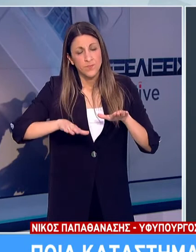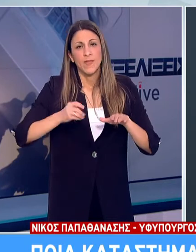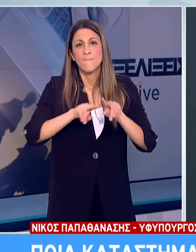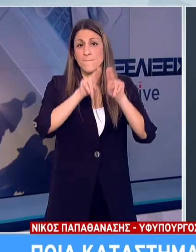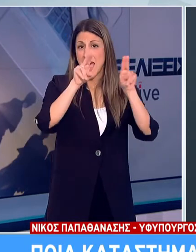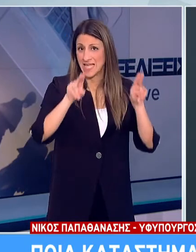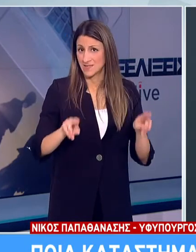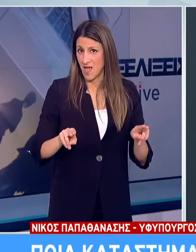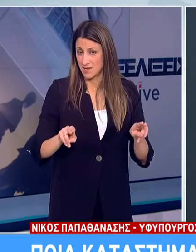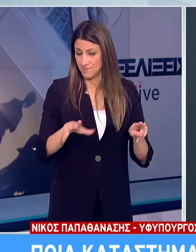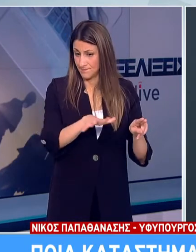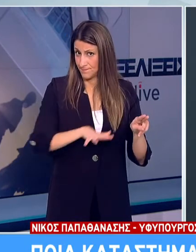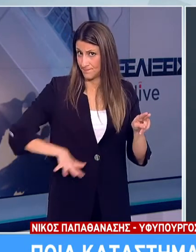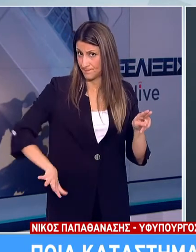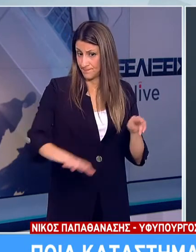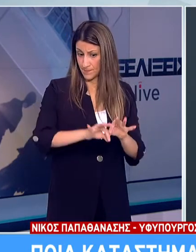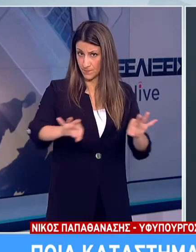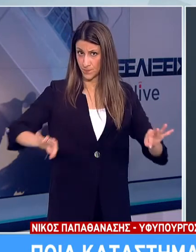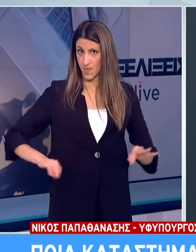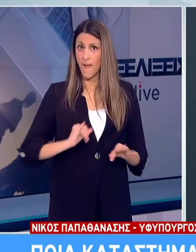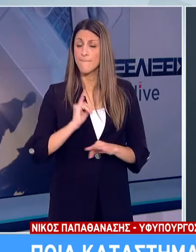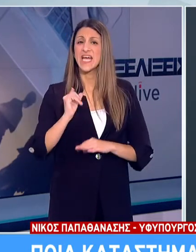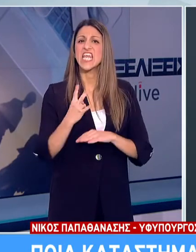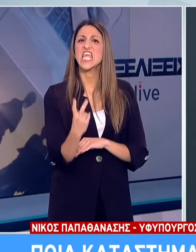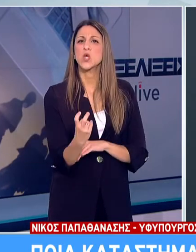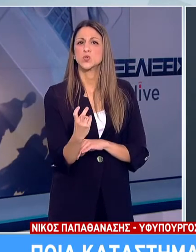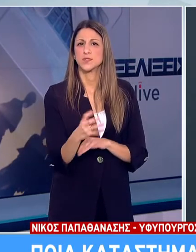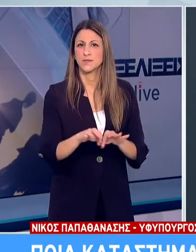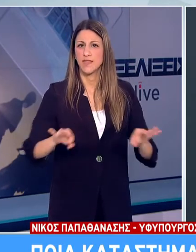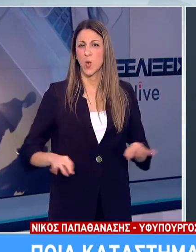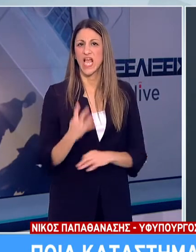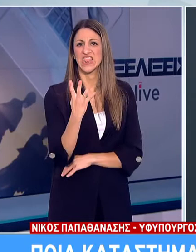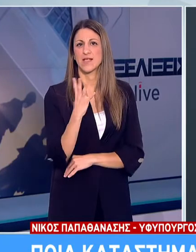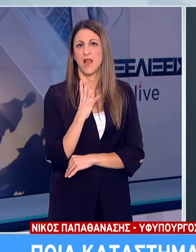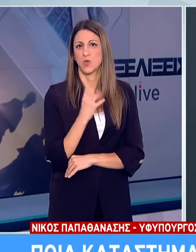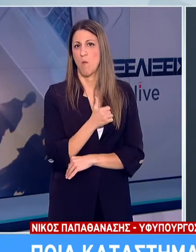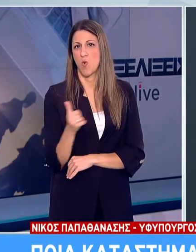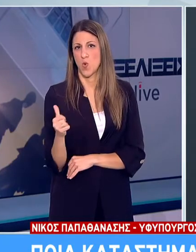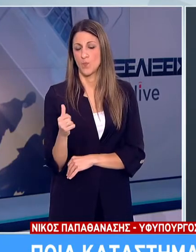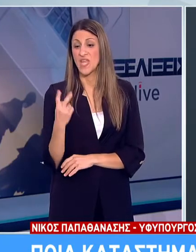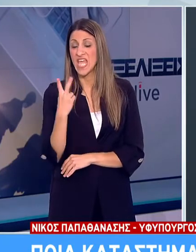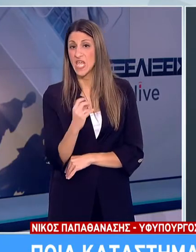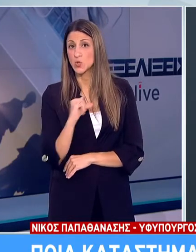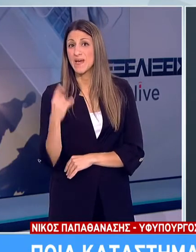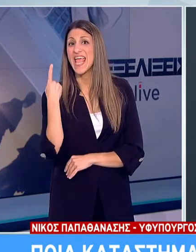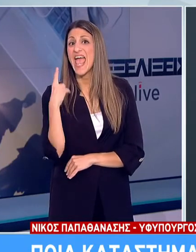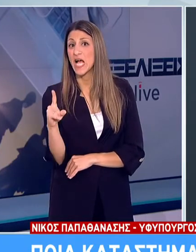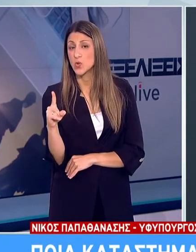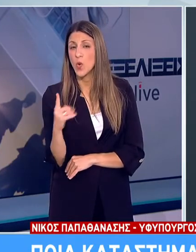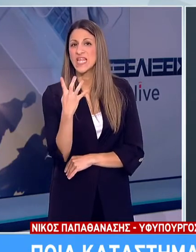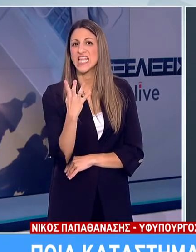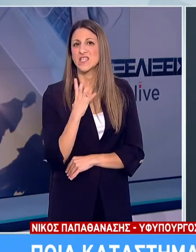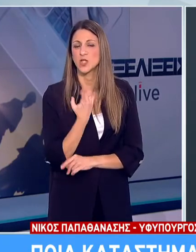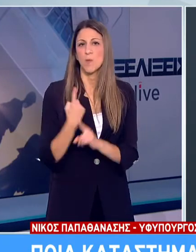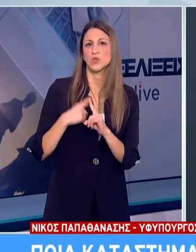τα καταστήματα επιφάνειας, κυρίως χώρου, έως 20 τετραγωνικά μέτρα, 4 άτομα. Από 20 ως 100 τετραγωνικά μέτρα, 4